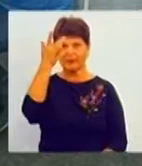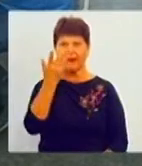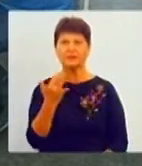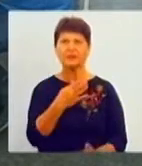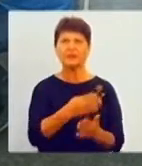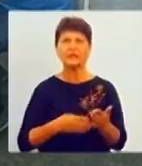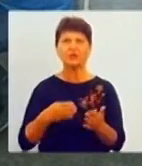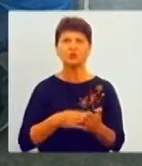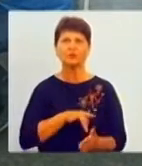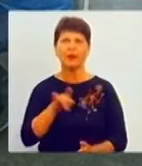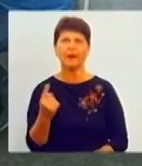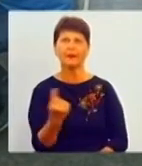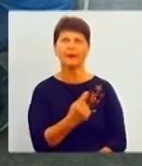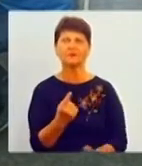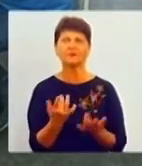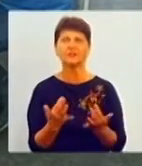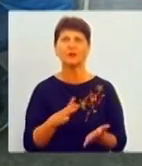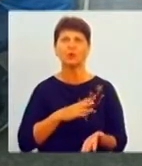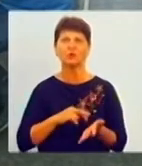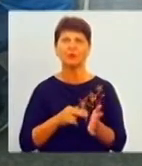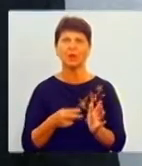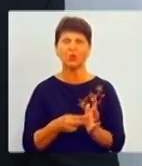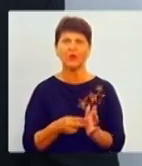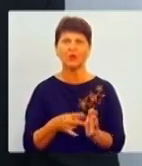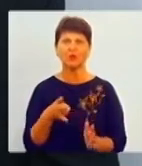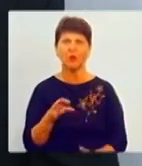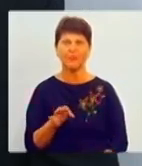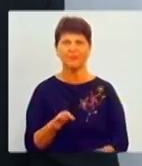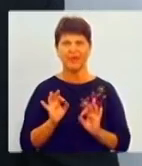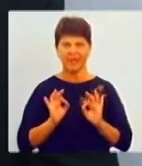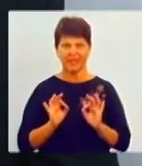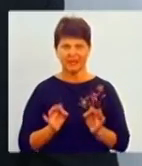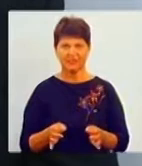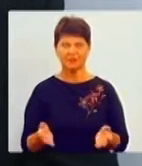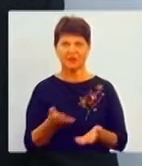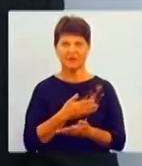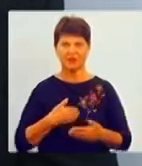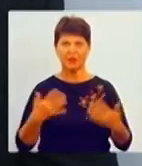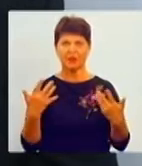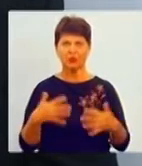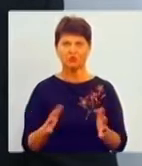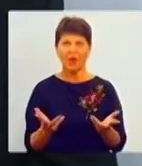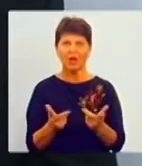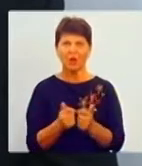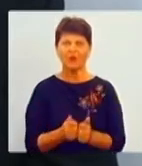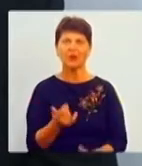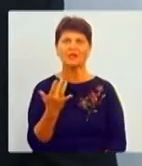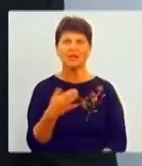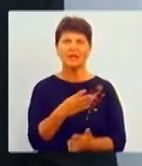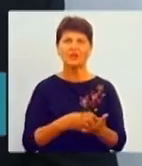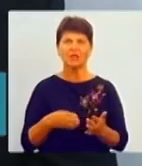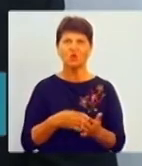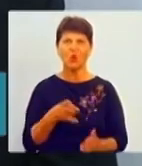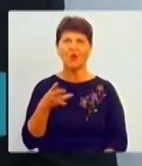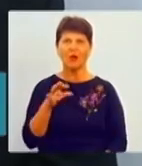рейсів до кінця літа? Скільки було заплановано? Ну, насправді, ми вже збилися рахувати, скільки скасовано в цьому році